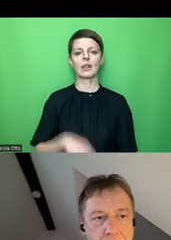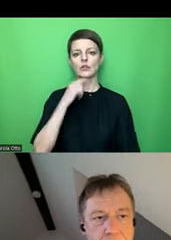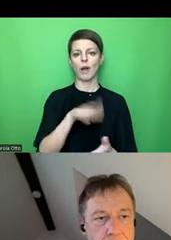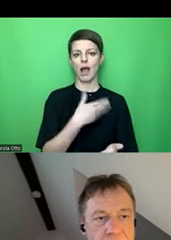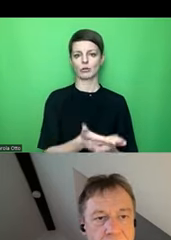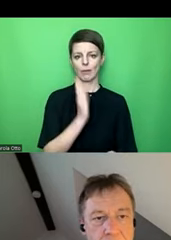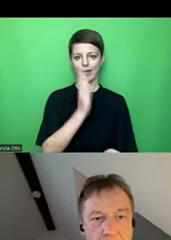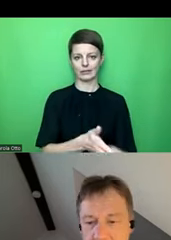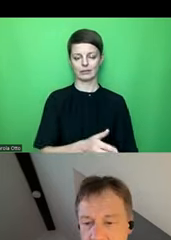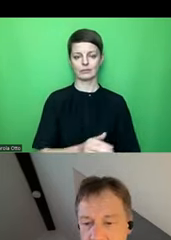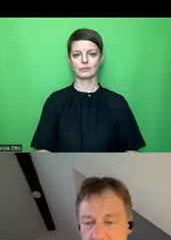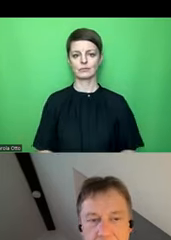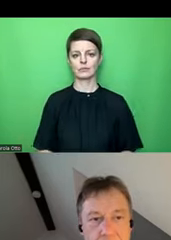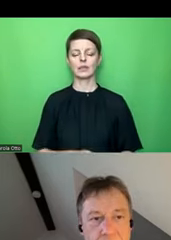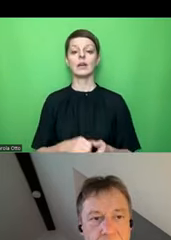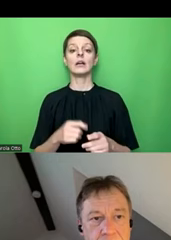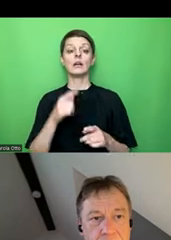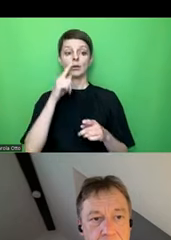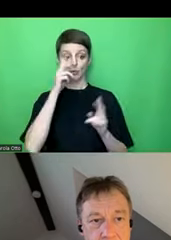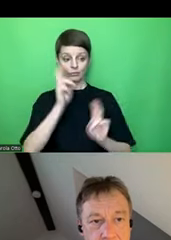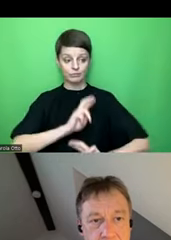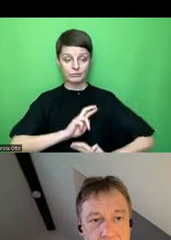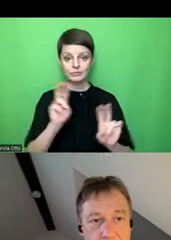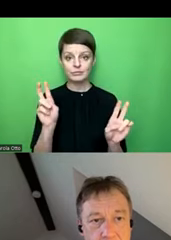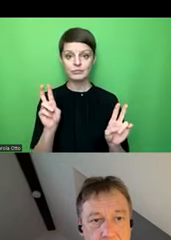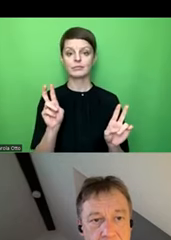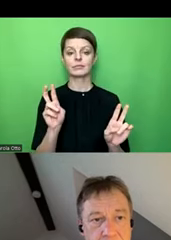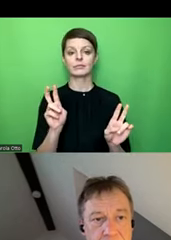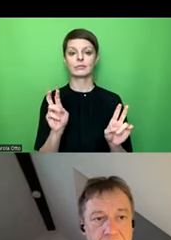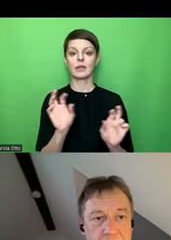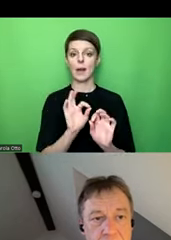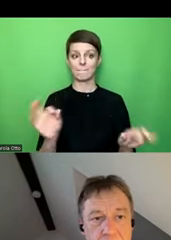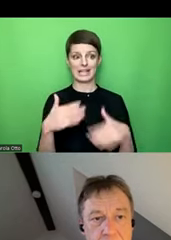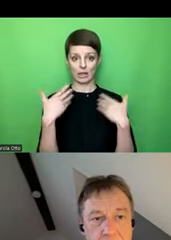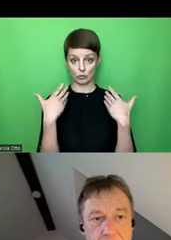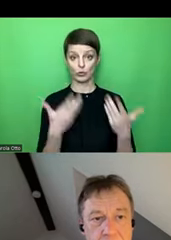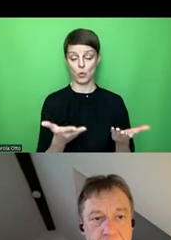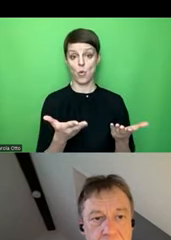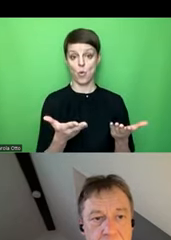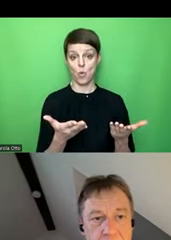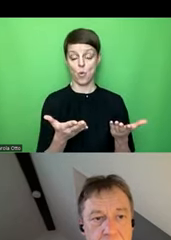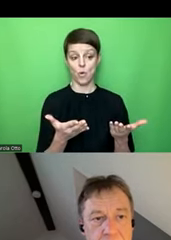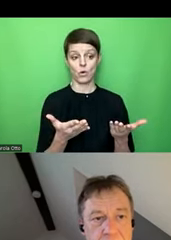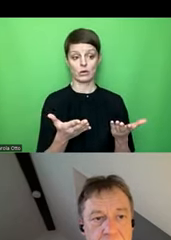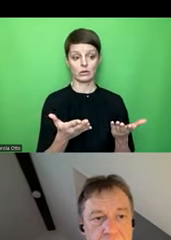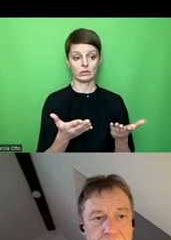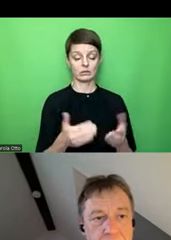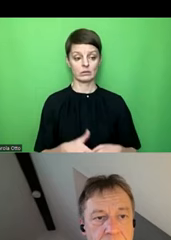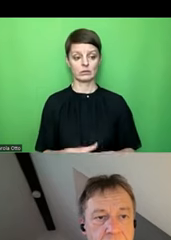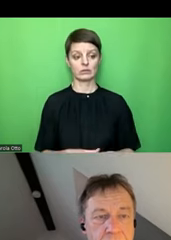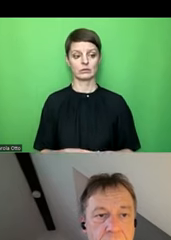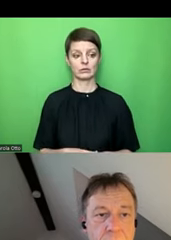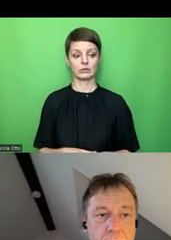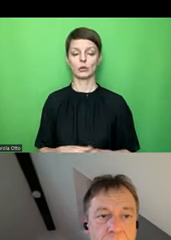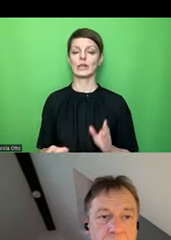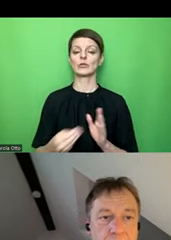Also nur um es anszudeuten, da würde ich dann besser so machen, dass ich sage, hier mache ich mal nochmal ein Feld rein